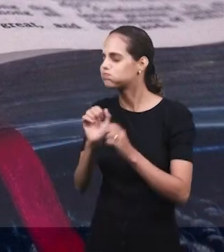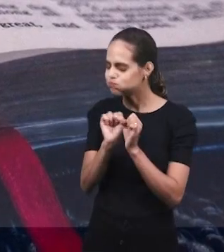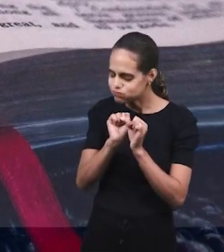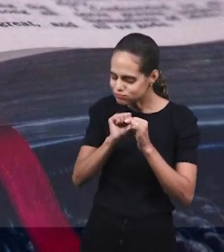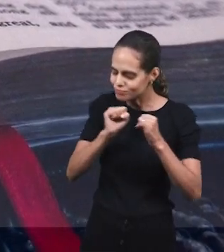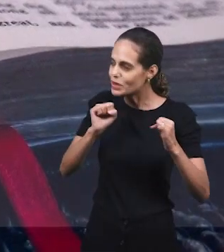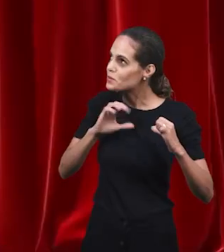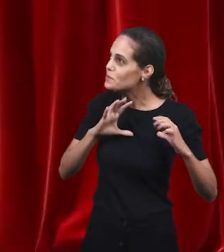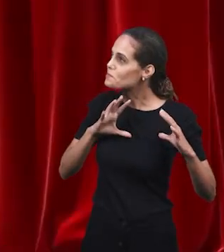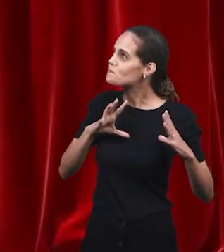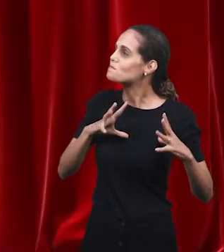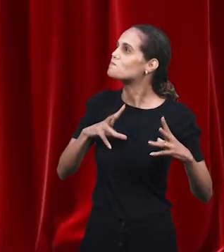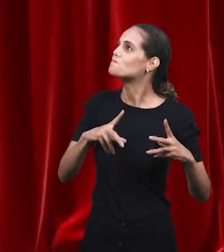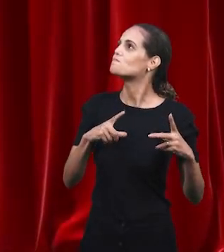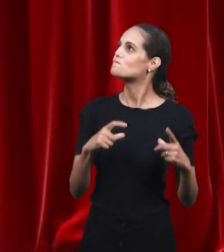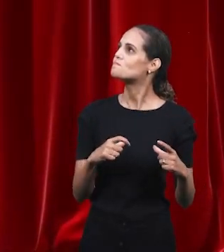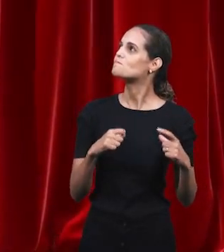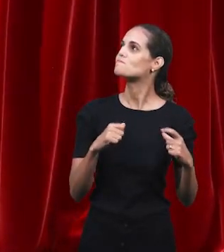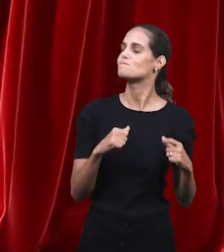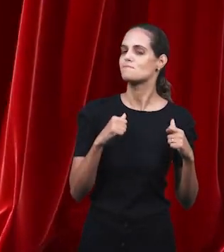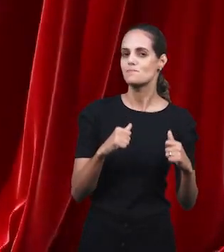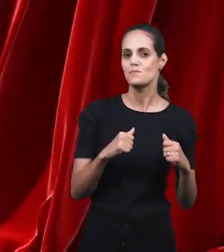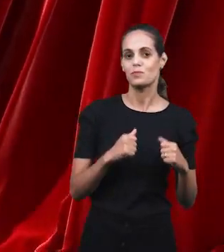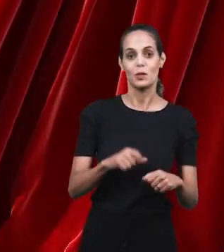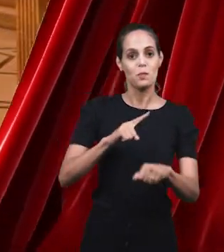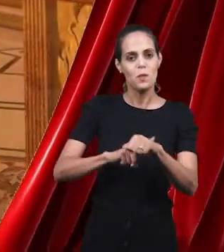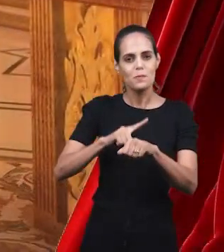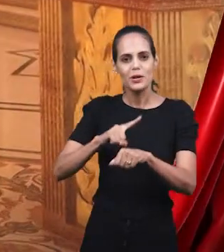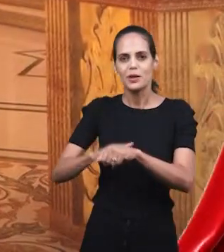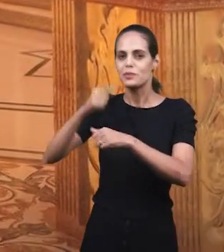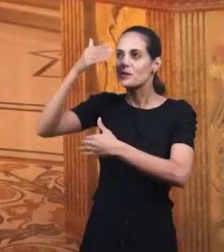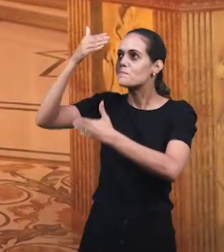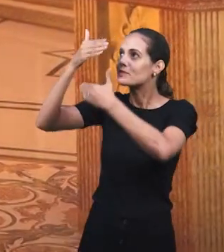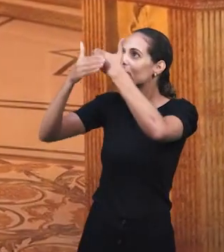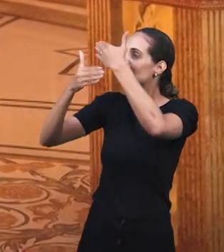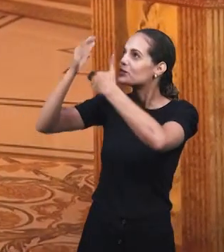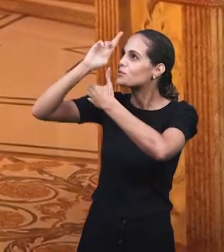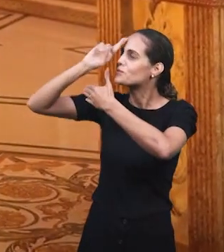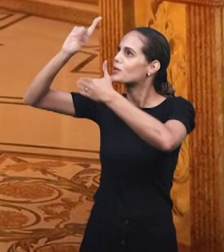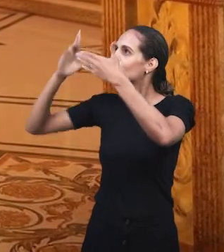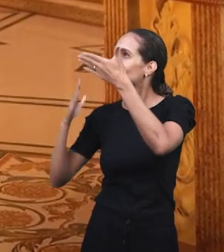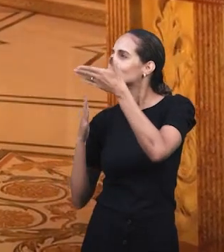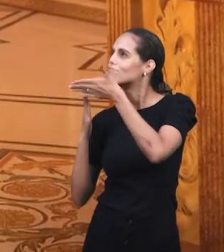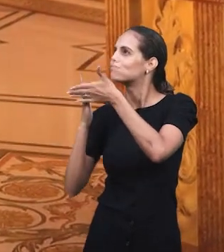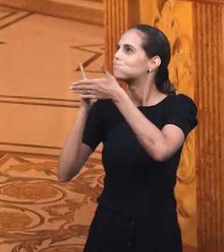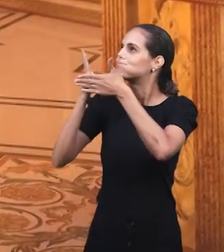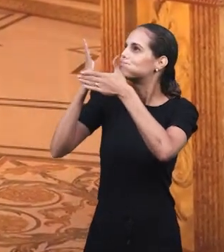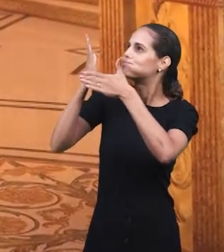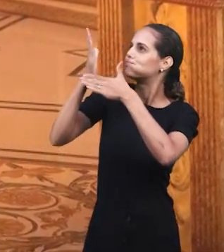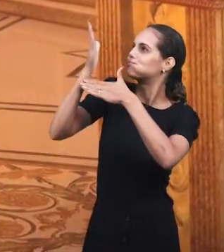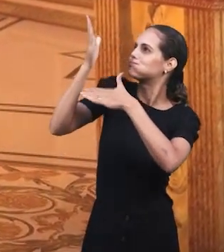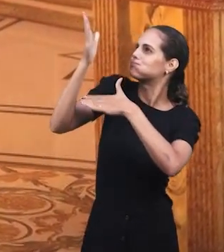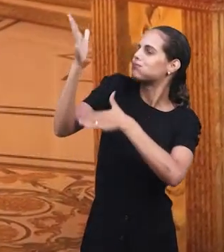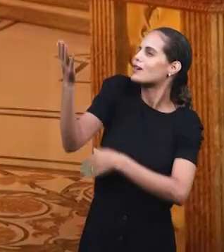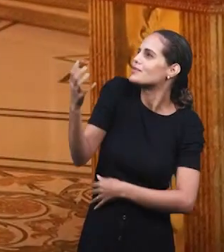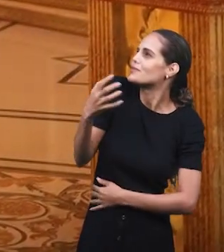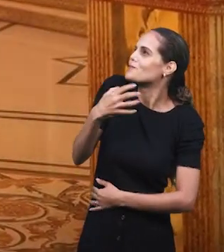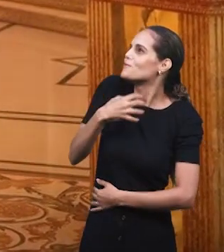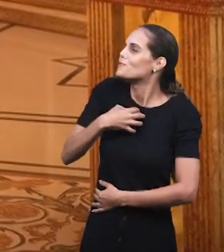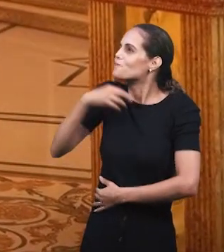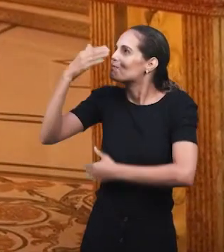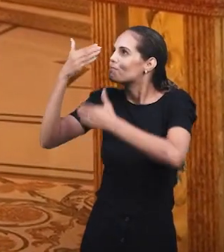Когда за завесу я войду, то воздам